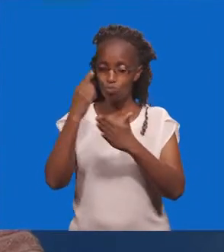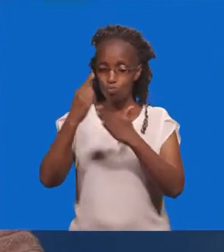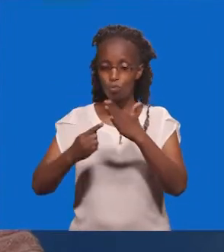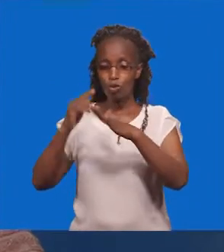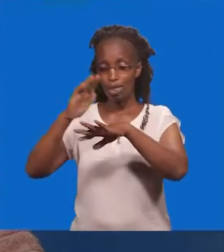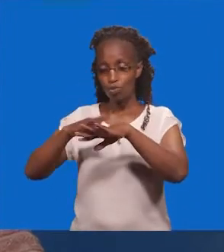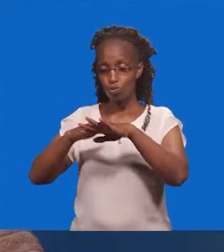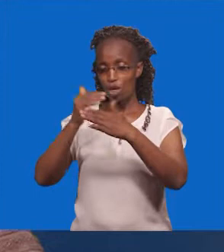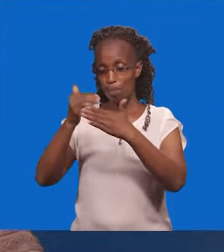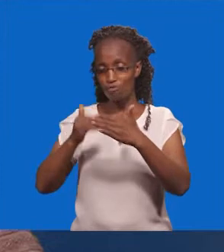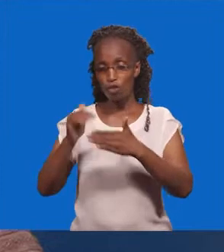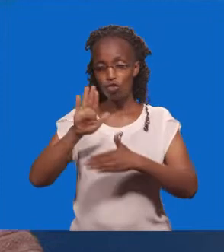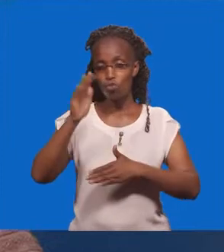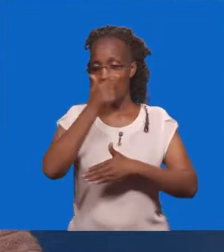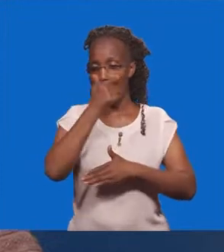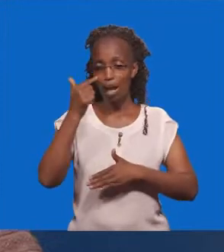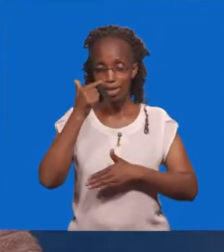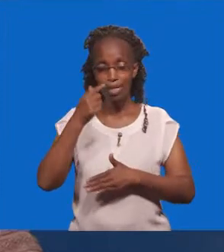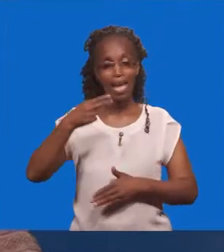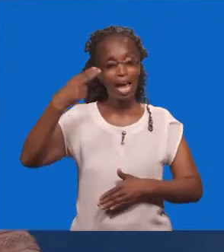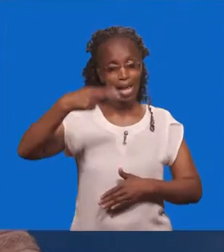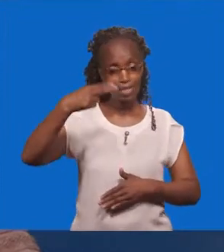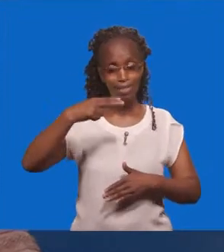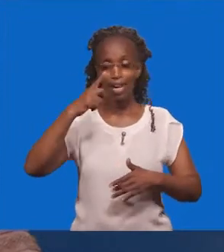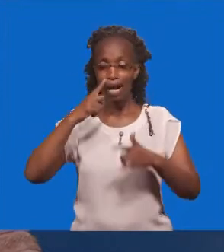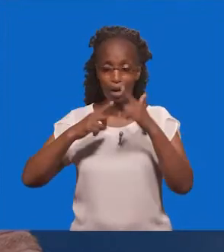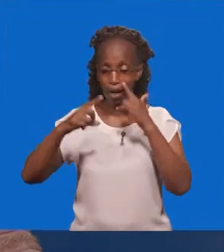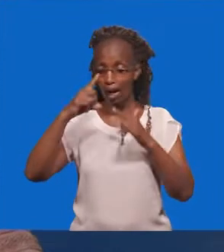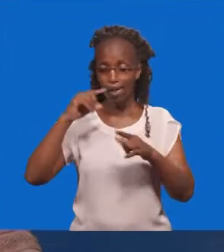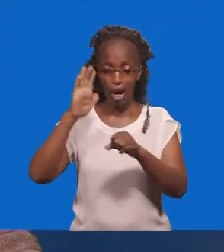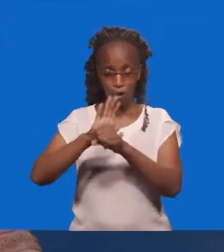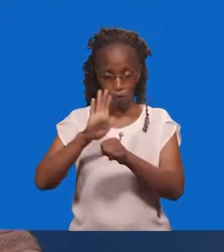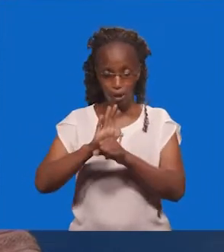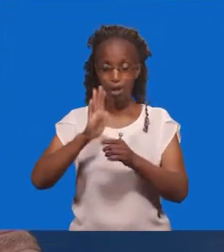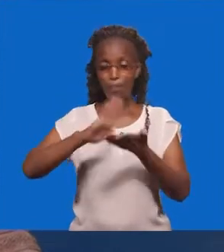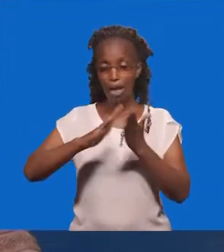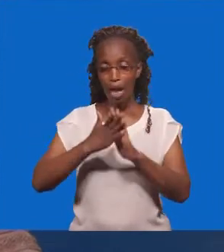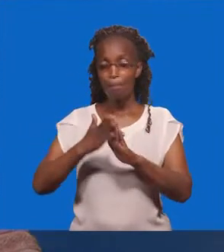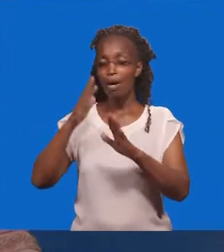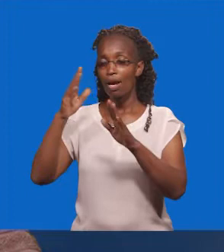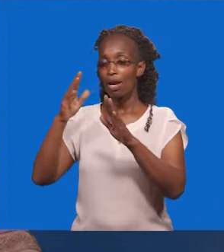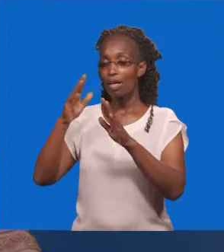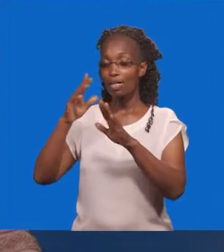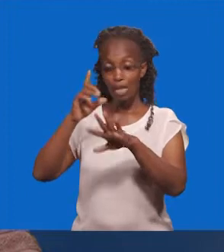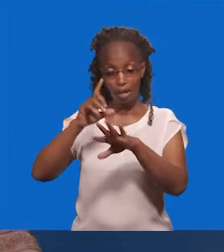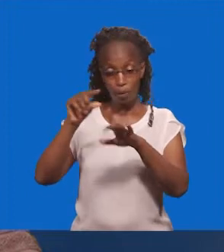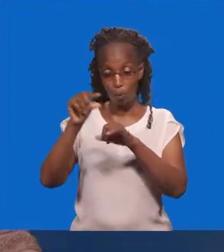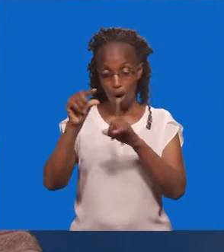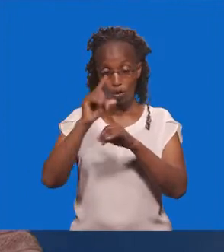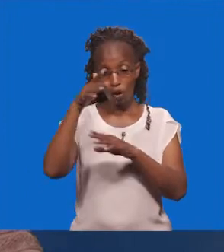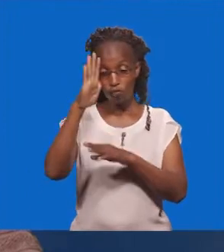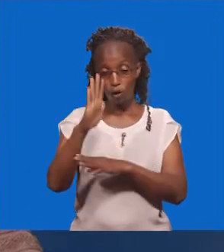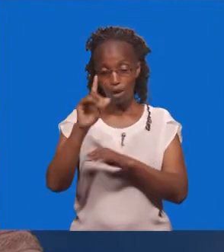Esekia haka lia sana sana Musari waine Ikawa neno la buwana likamujia isaya